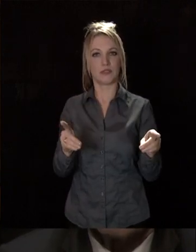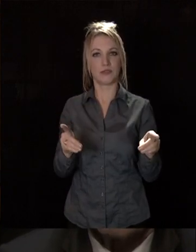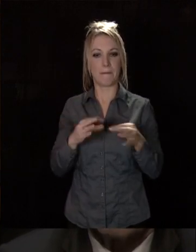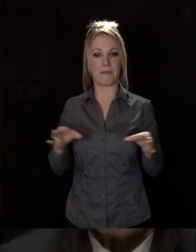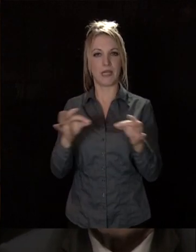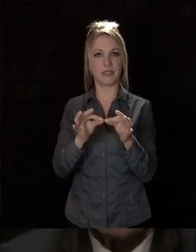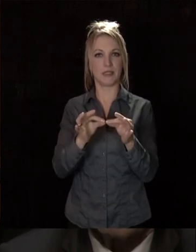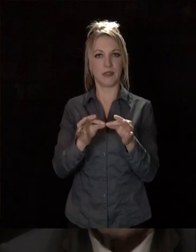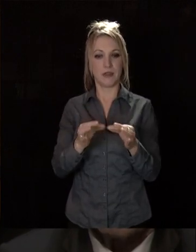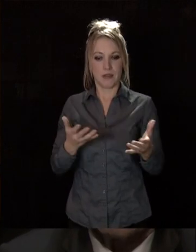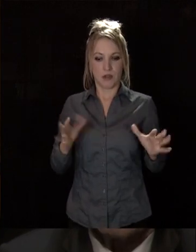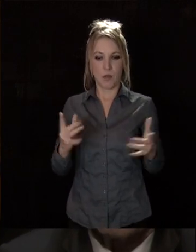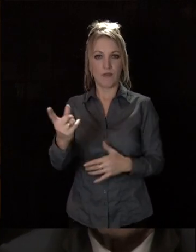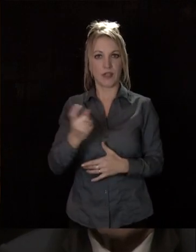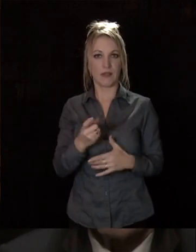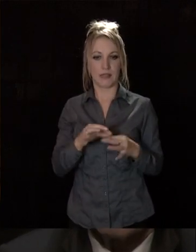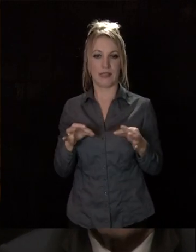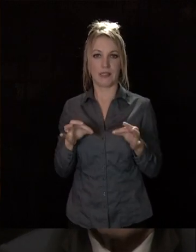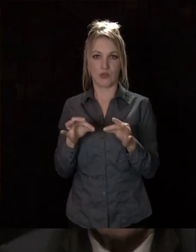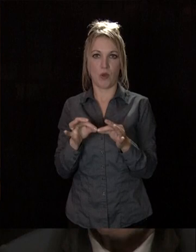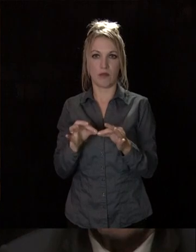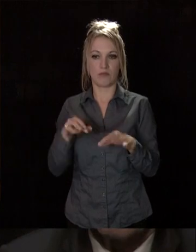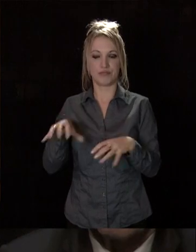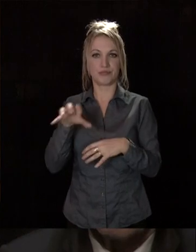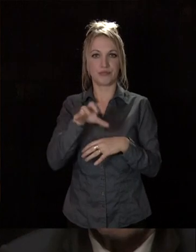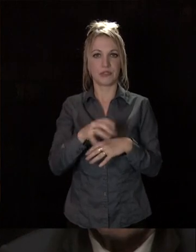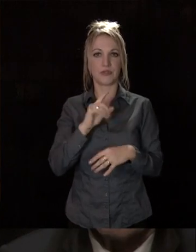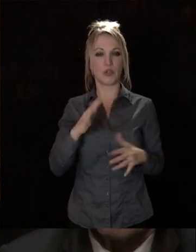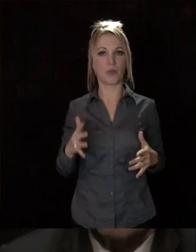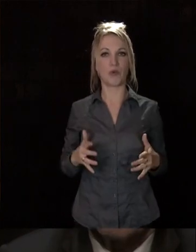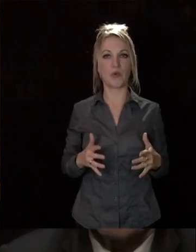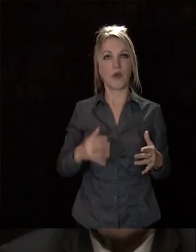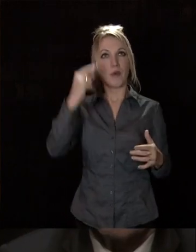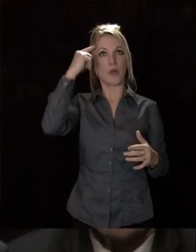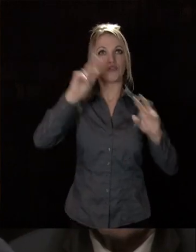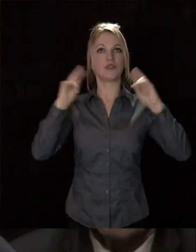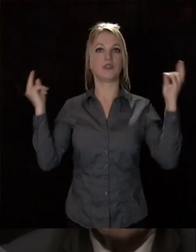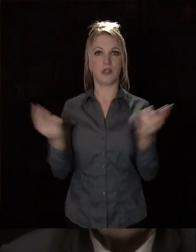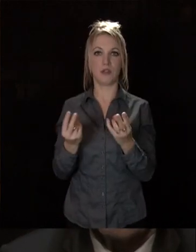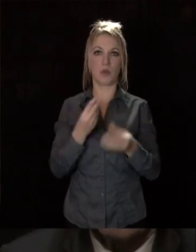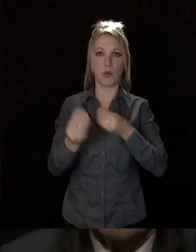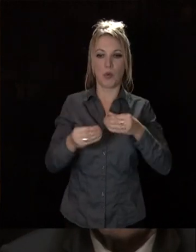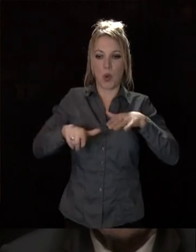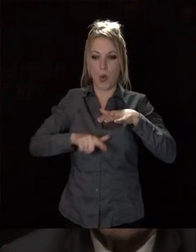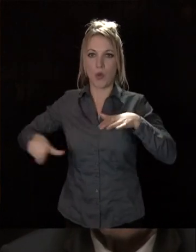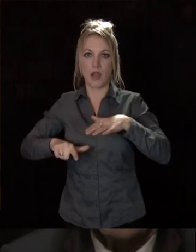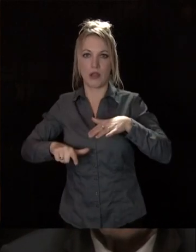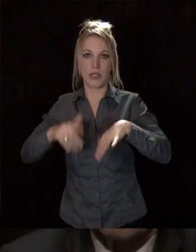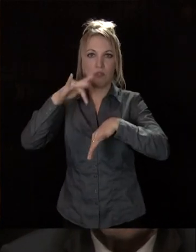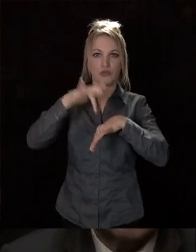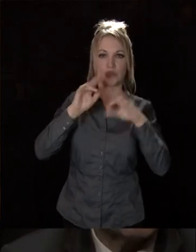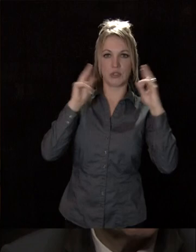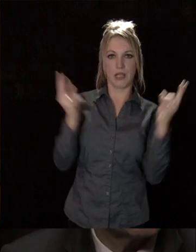notre pays viendra de nos territoires, là où on peut penser global et penser local et agir global